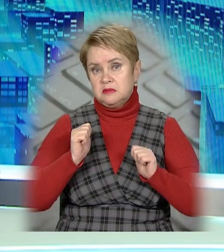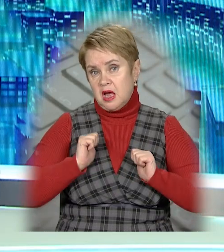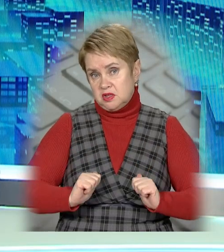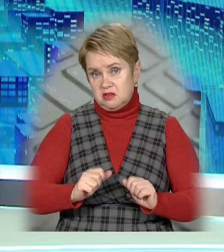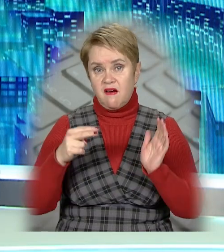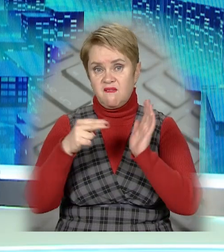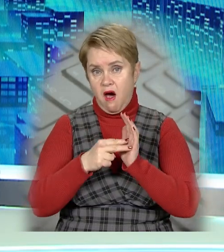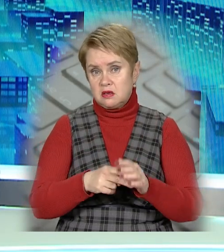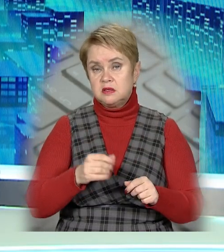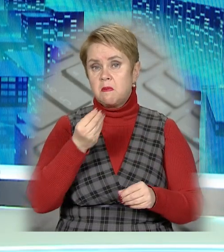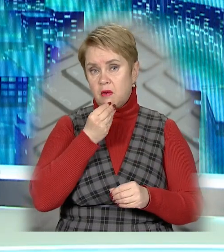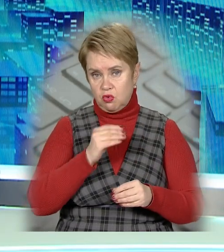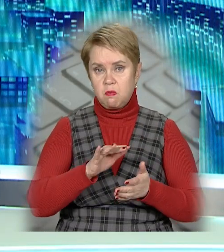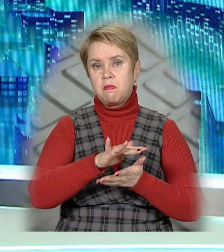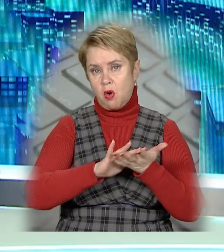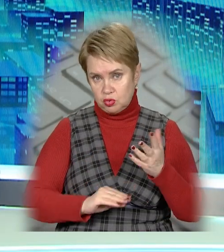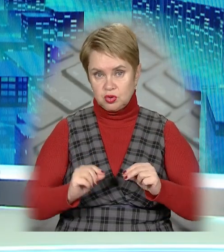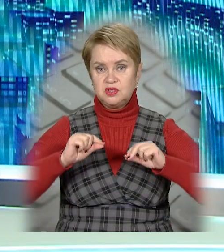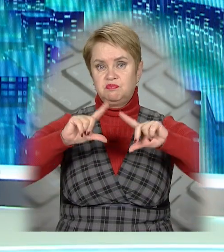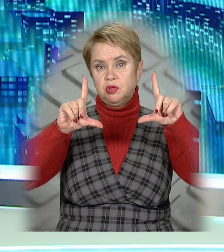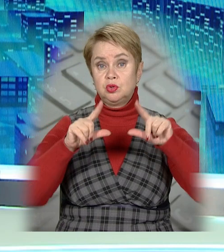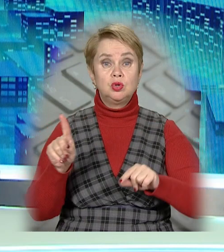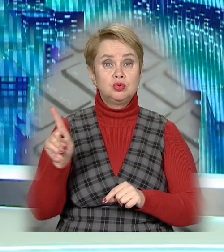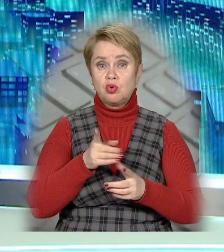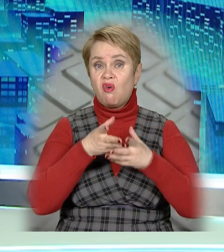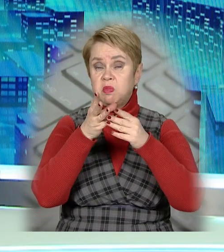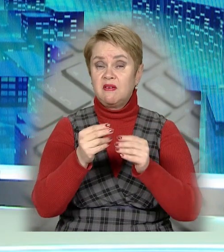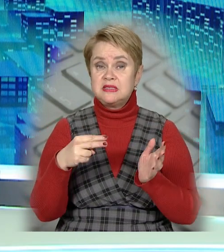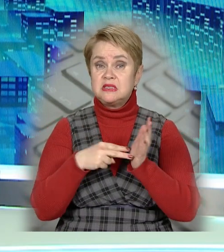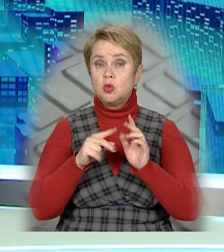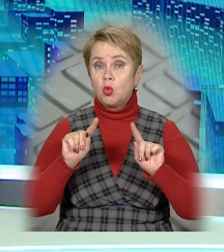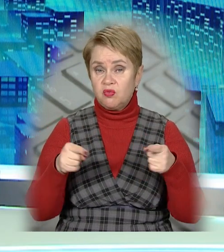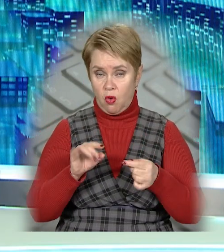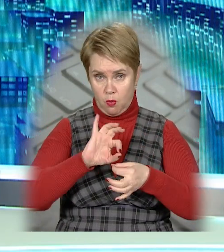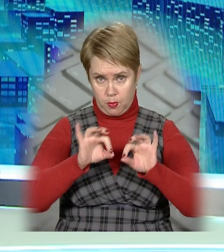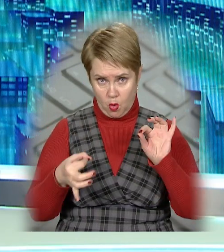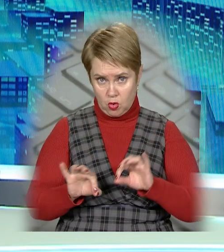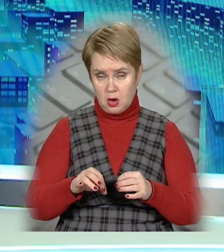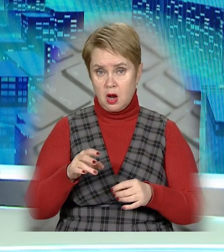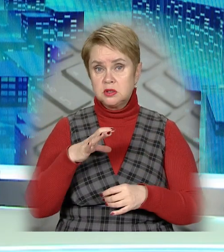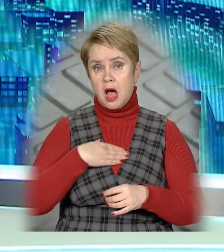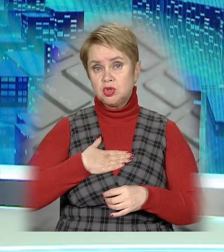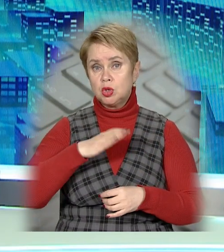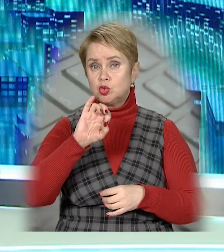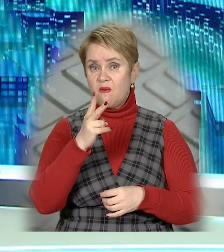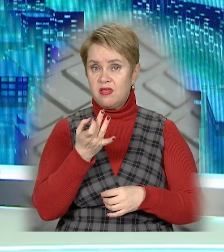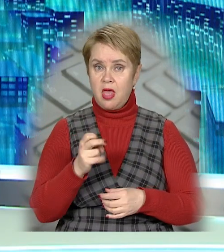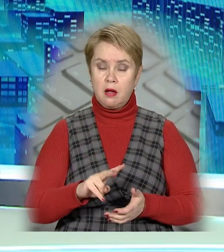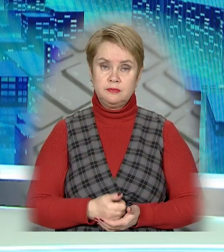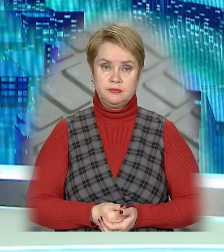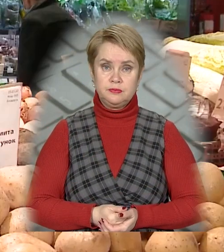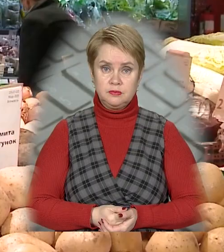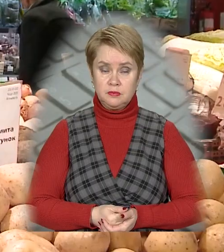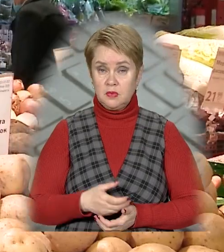твердять, вартість продуктів продовжить збільшуватись. Що ж впливає на цінотворення, подробиці дізнавалася наша Софія Куценко.